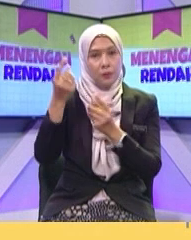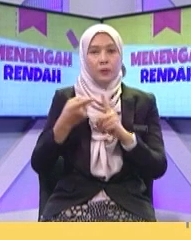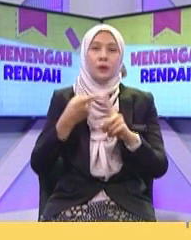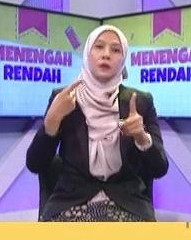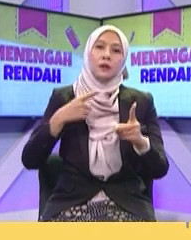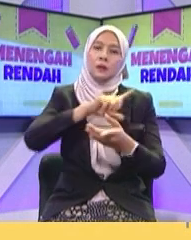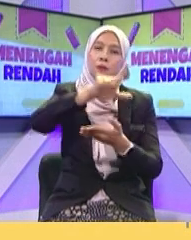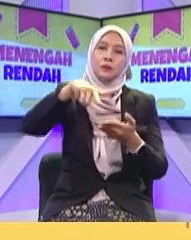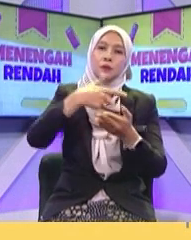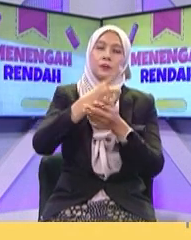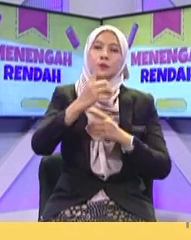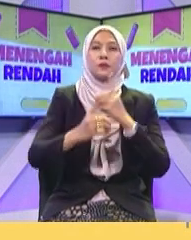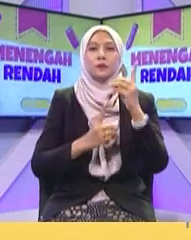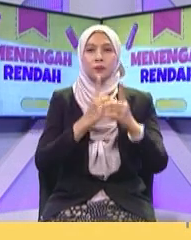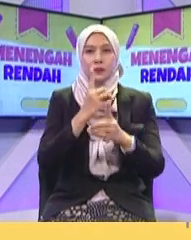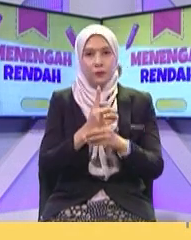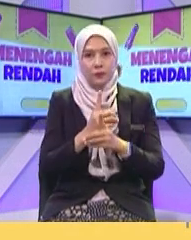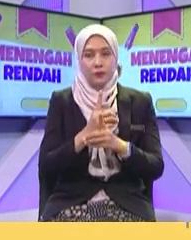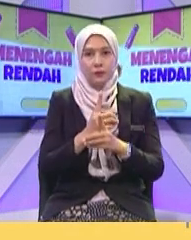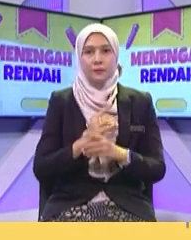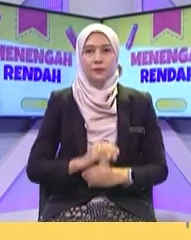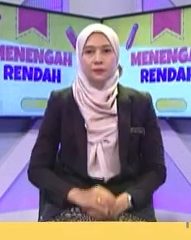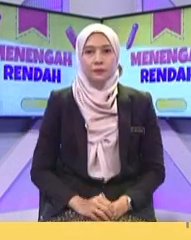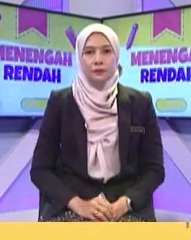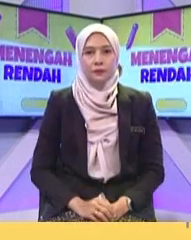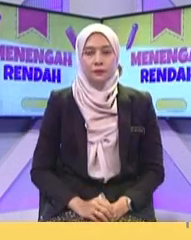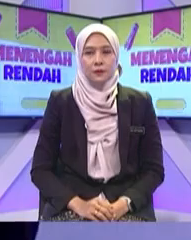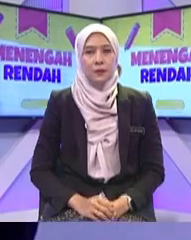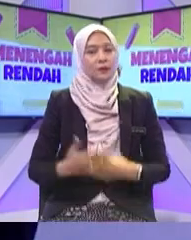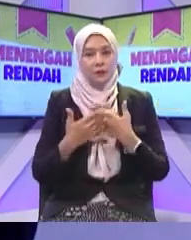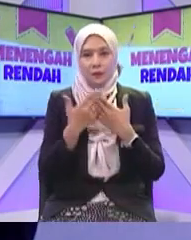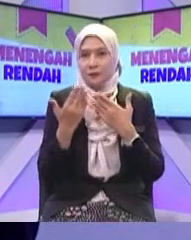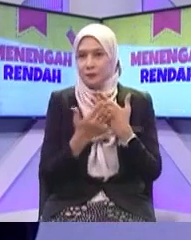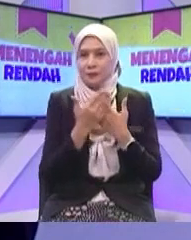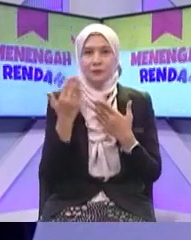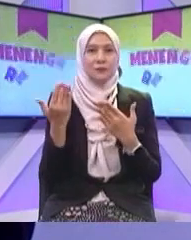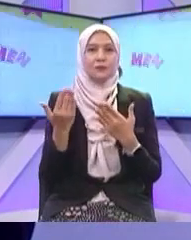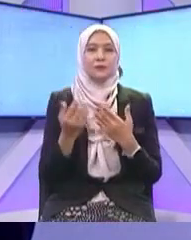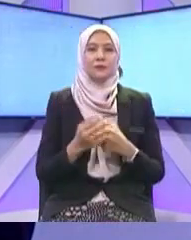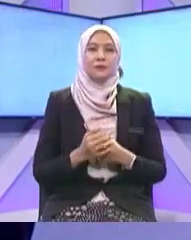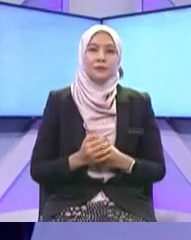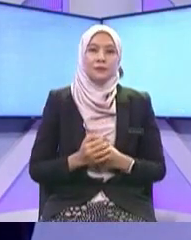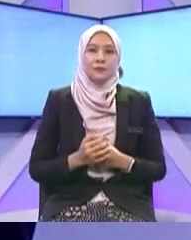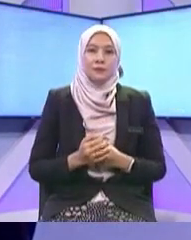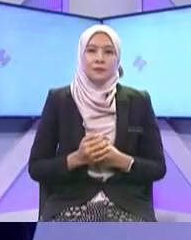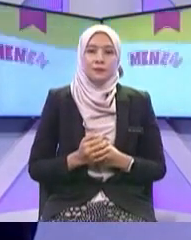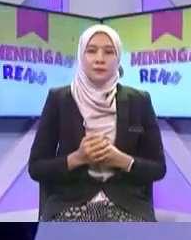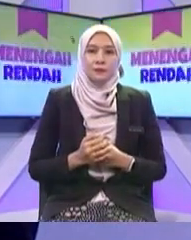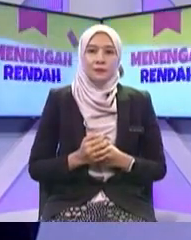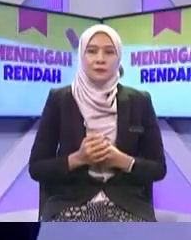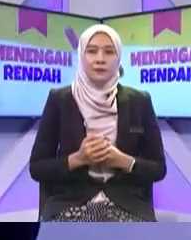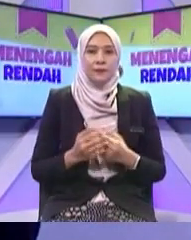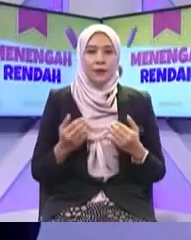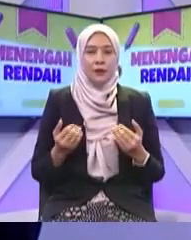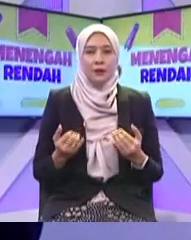sahih Daripada Dalam dan luar negara Itu Perkembangan satelit angkasa Di negara kita Seterusnya Ada yang dilancarkan